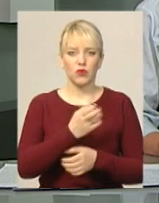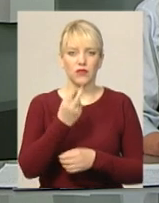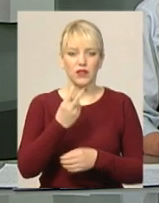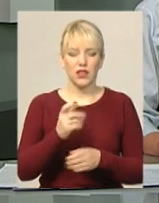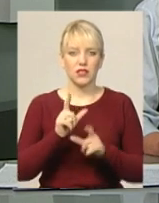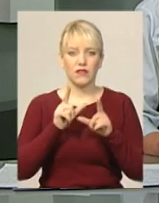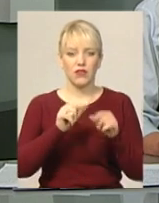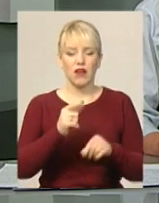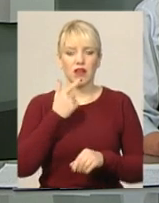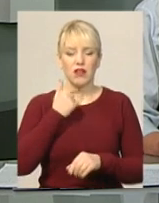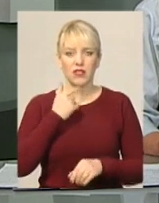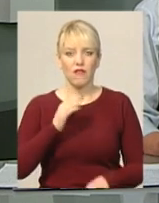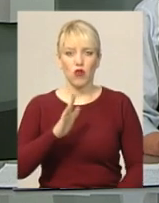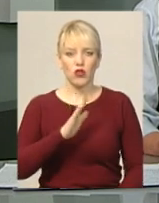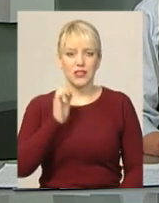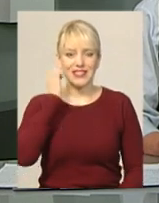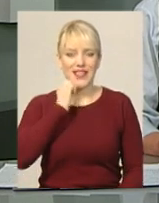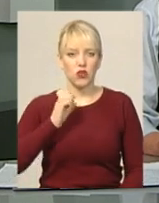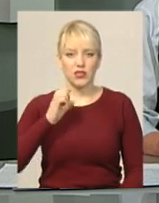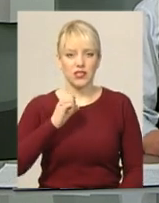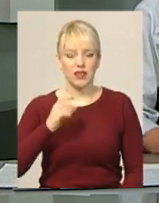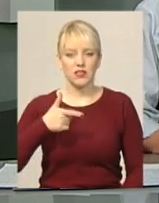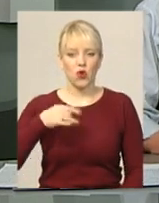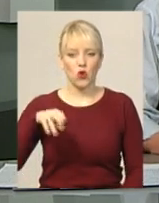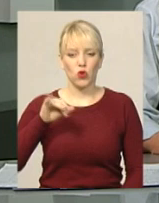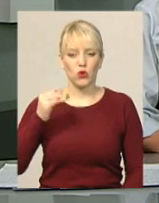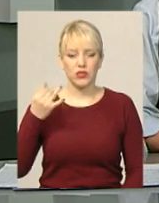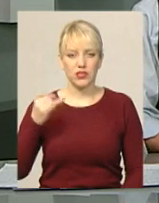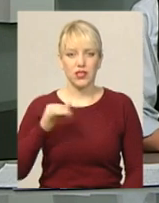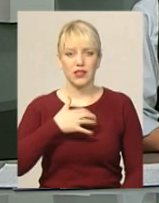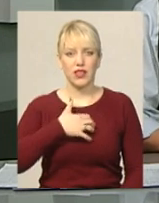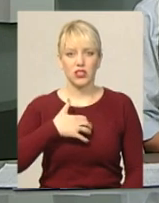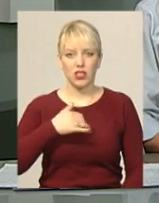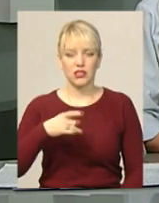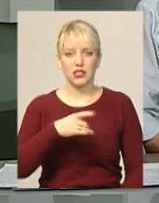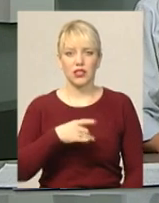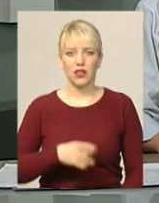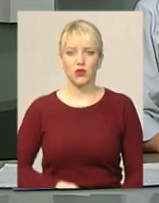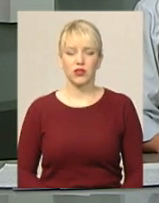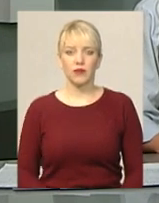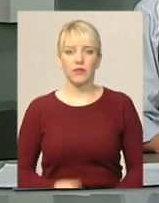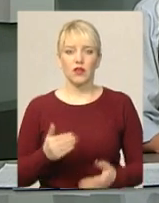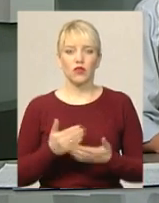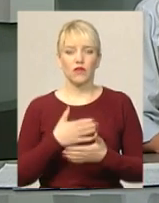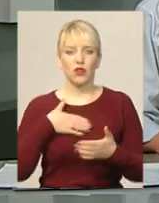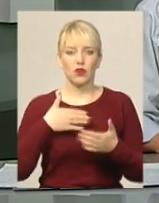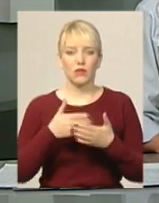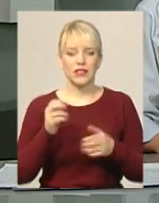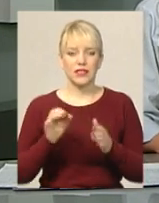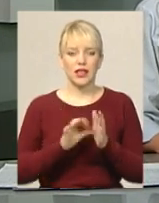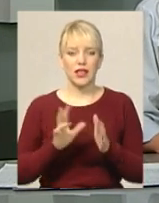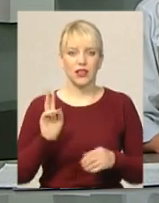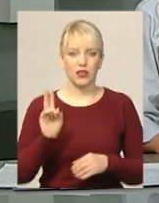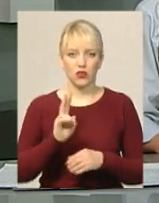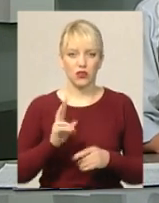Красильівському, Волочийському, Старосинявському, Городоському та Дережнянському районах. Новий громадський електротранспорт